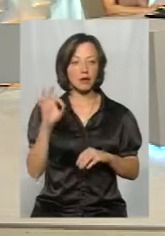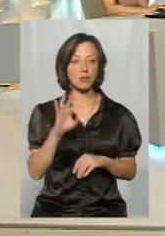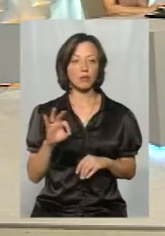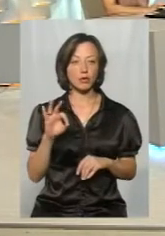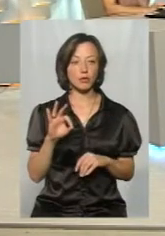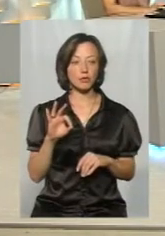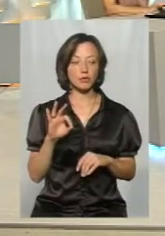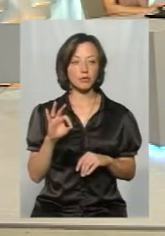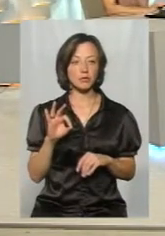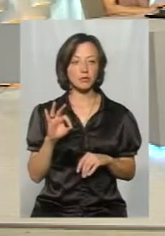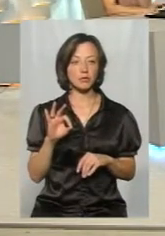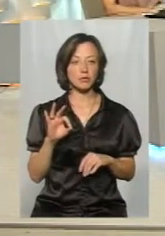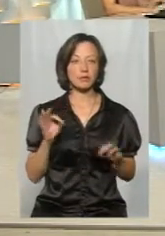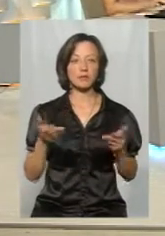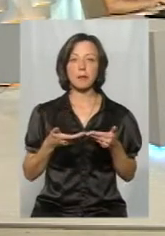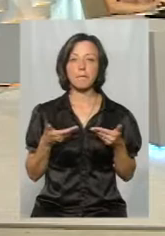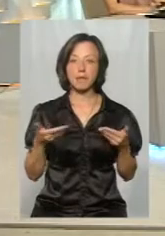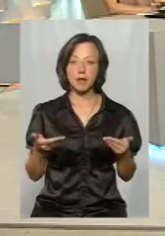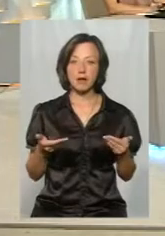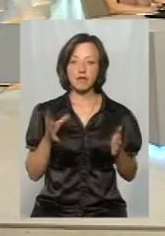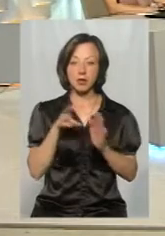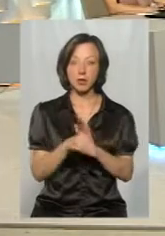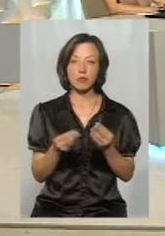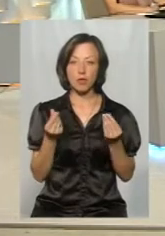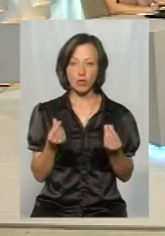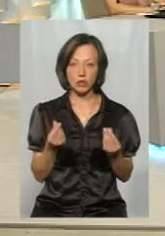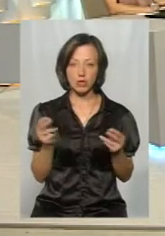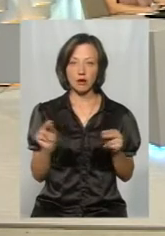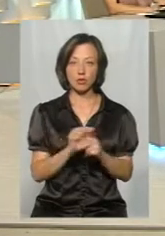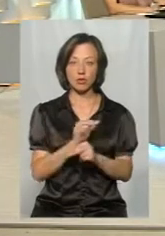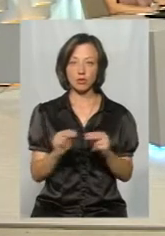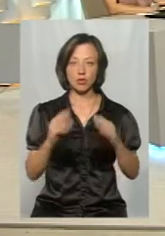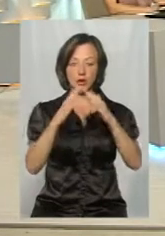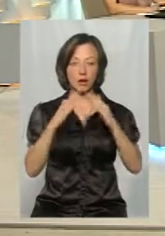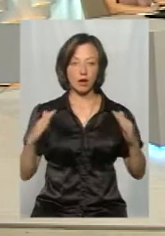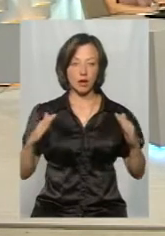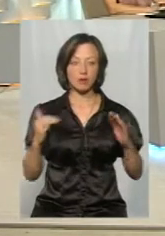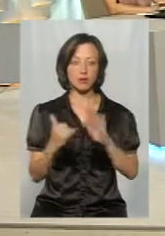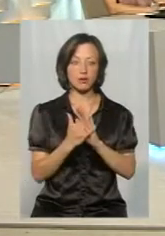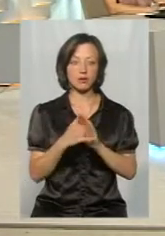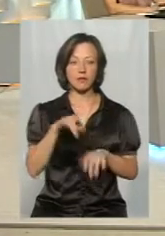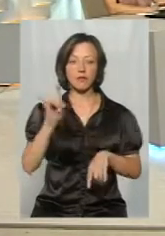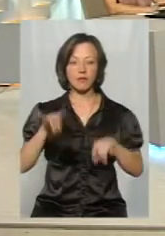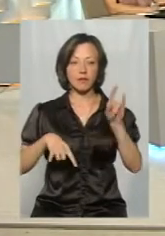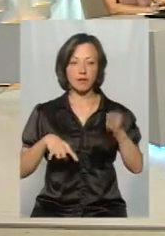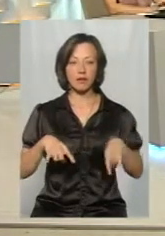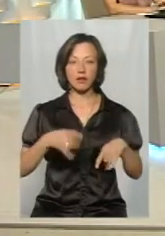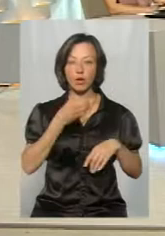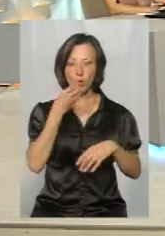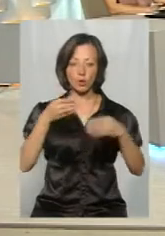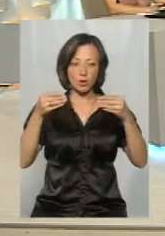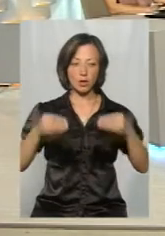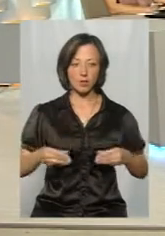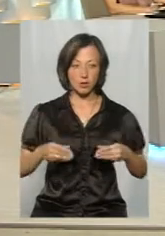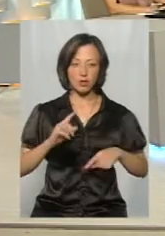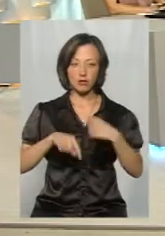ми вкладаємо бездумно кошти, ремонтуємо криші, ставимо вікна, утеплення і так далі, робимо.